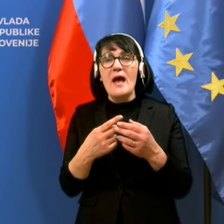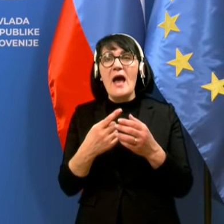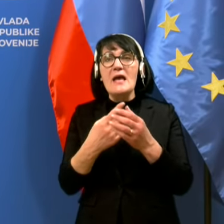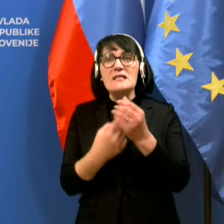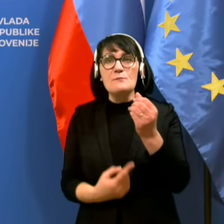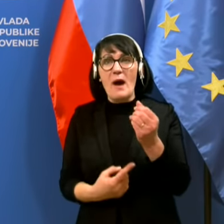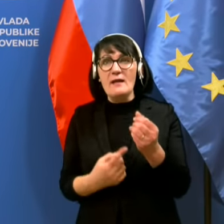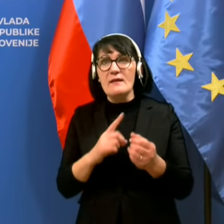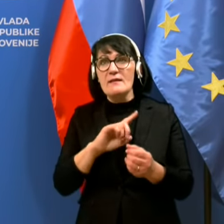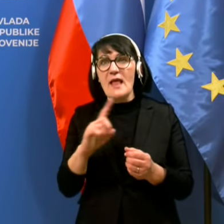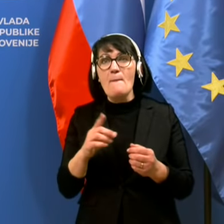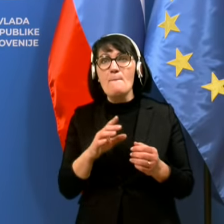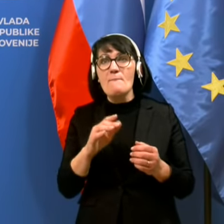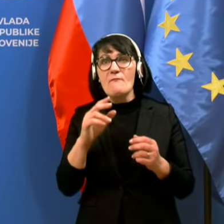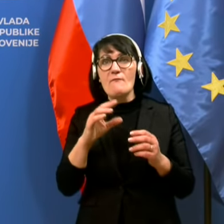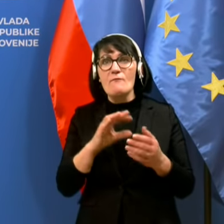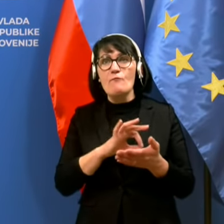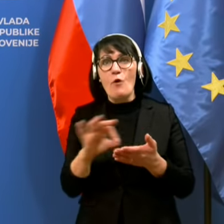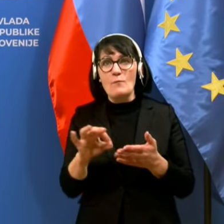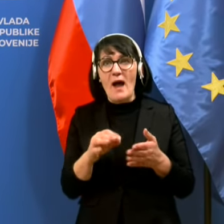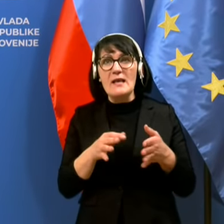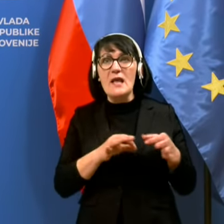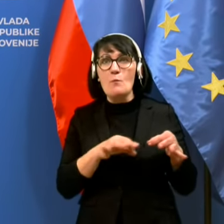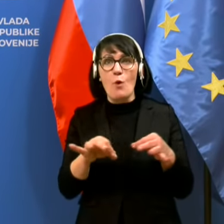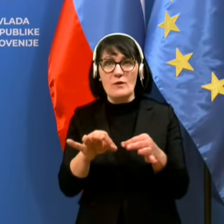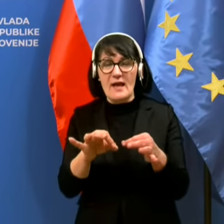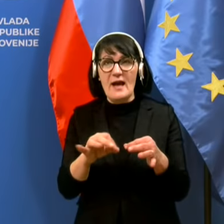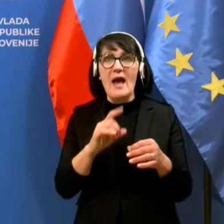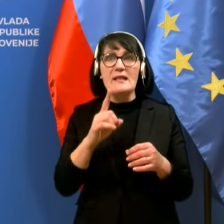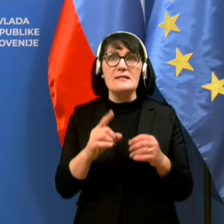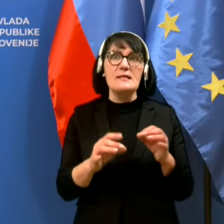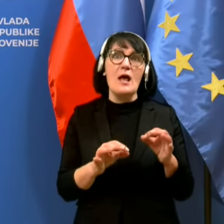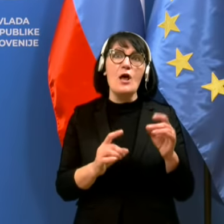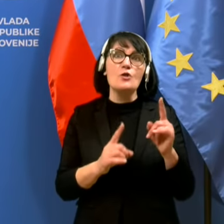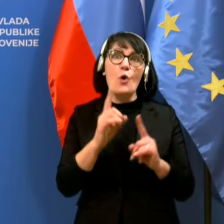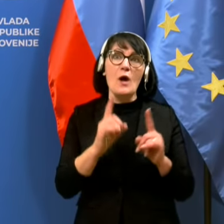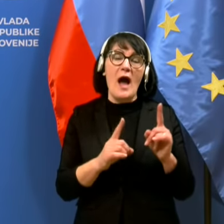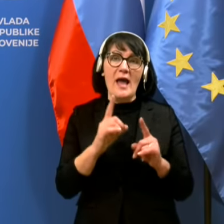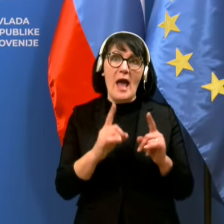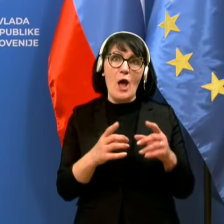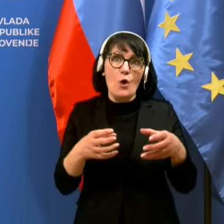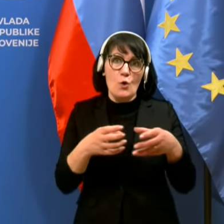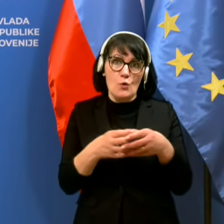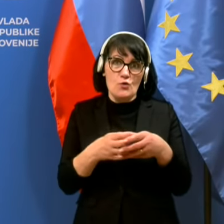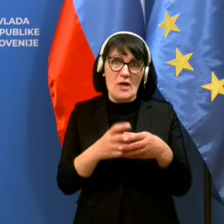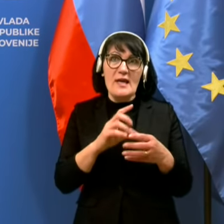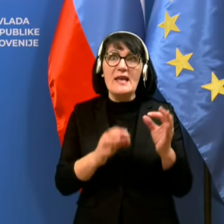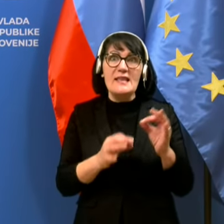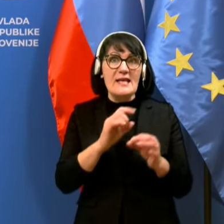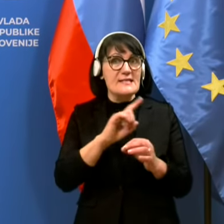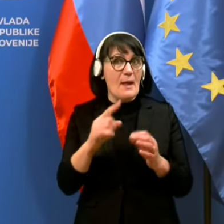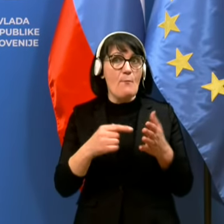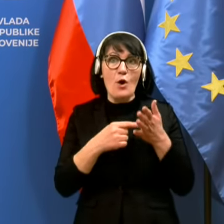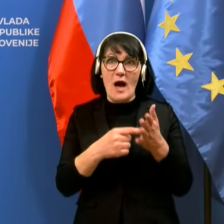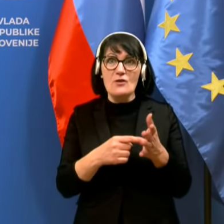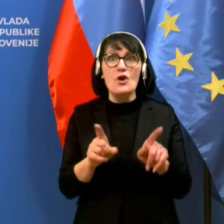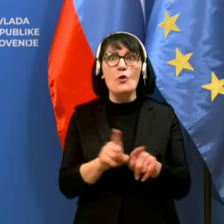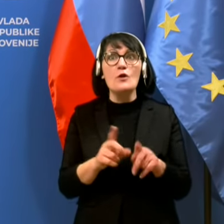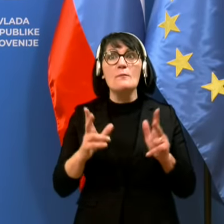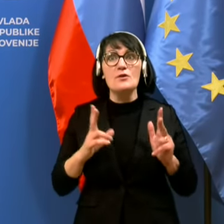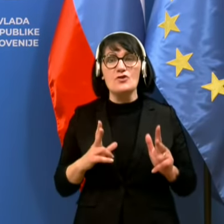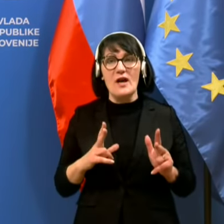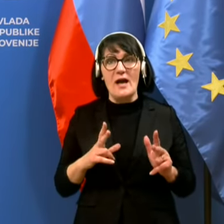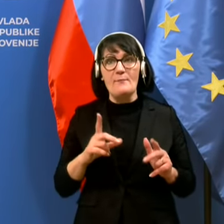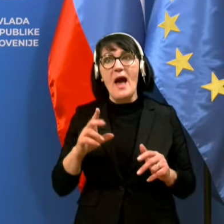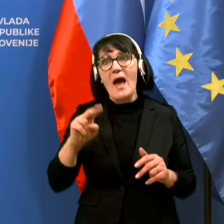neformalnih poteh, da se dogajajo gruče, kjer test ne performira tako kot pričakovano. Sam na jez,